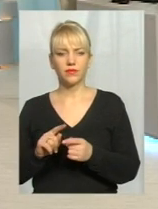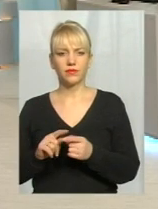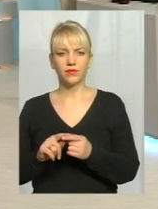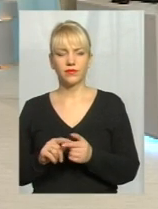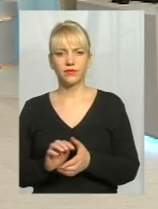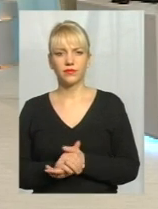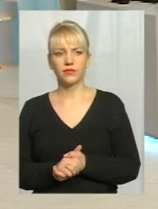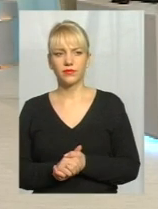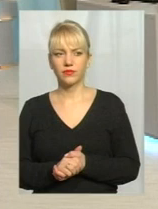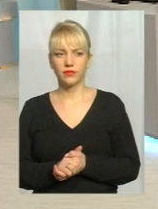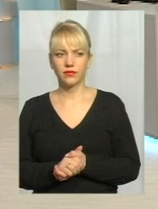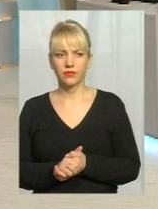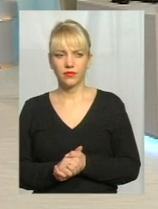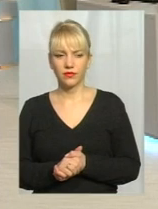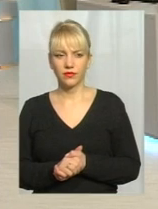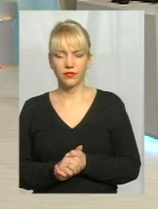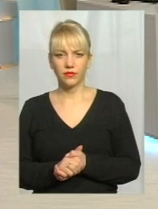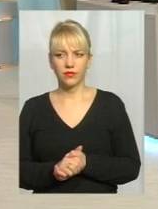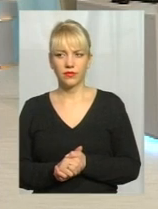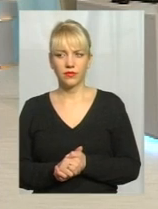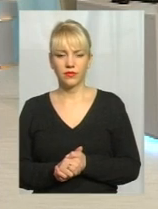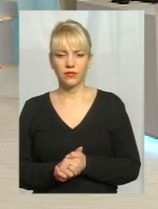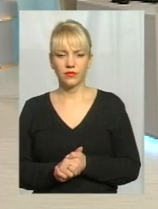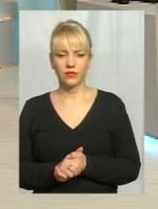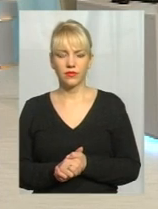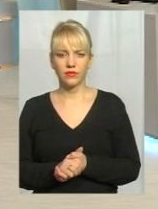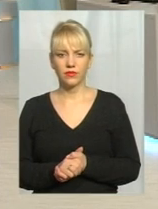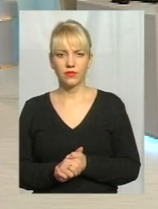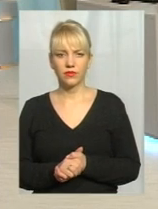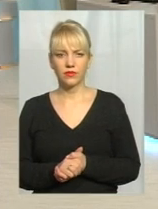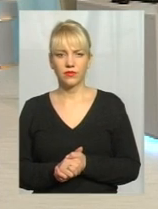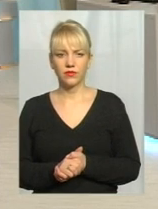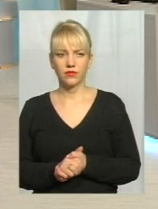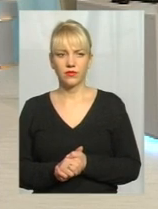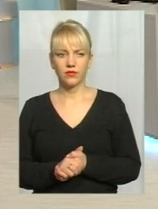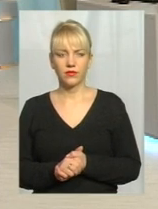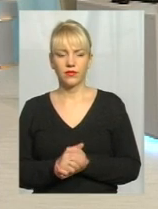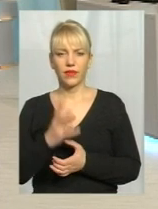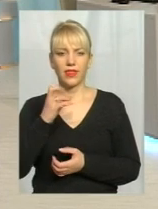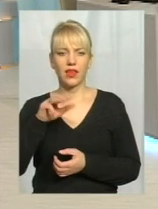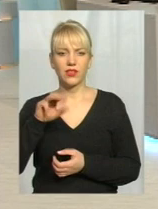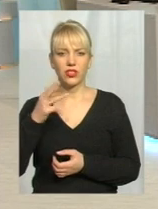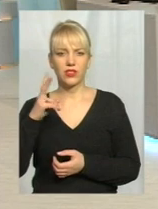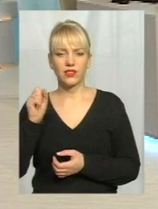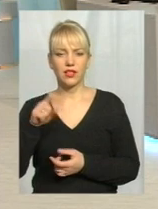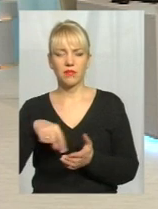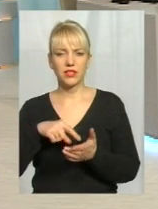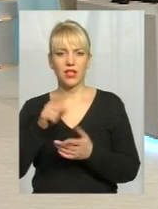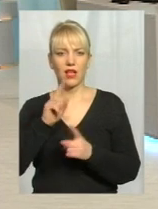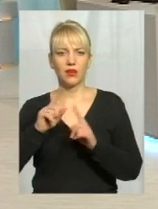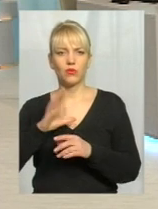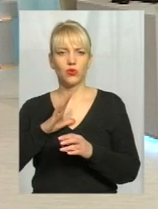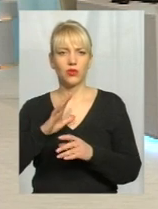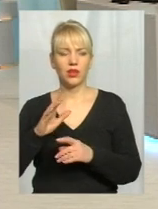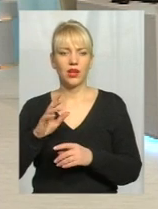сесії Днічинської міської ради з 7-го сквикання, 24-19-18. У 17-му році ми